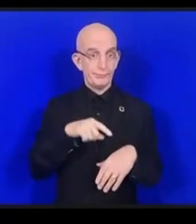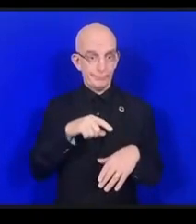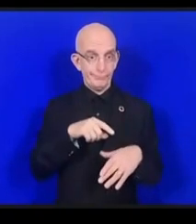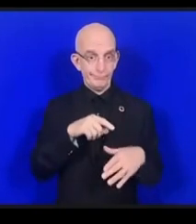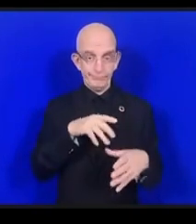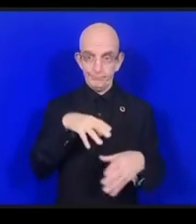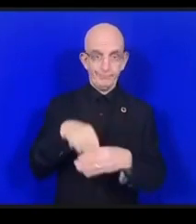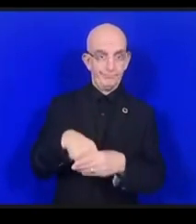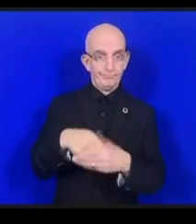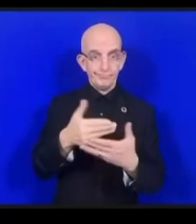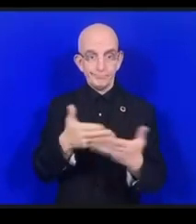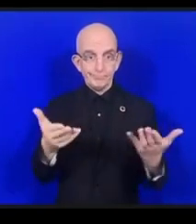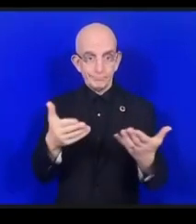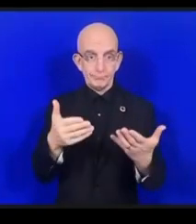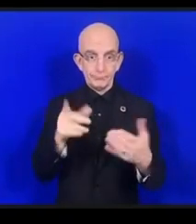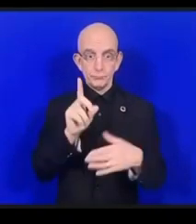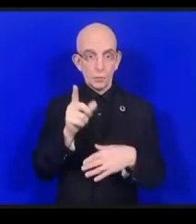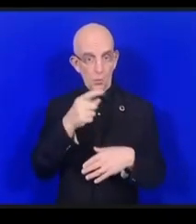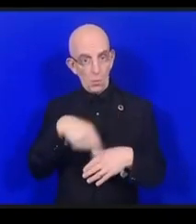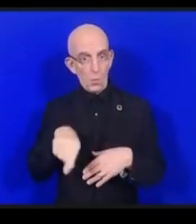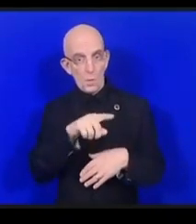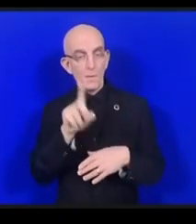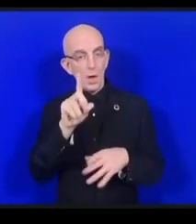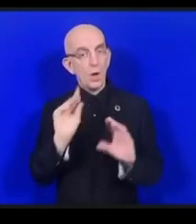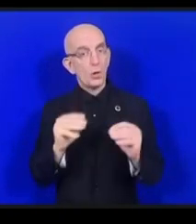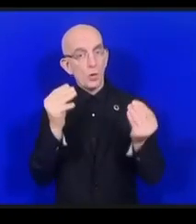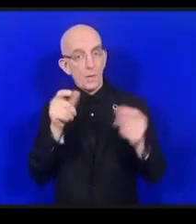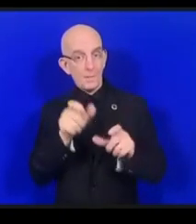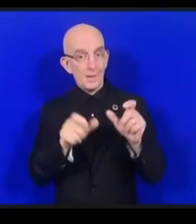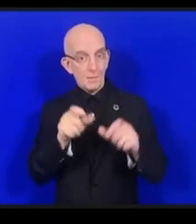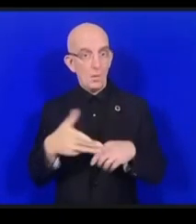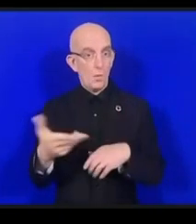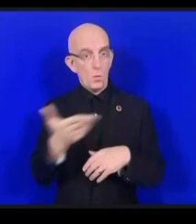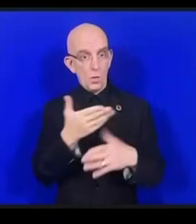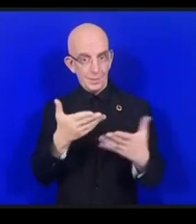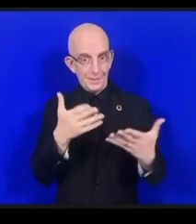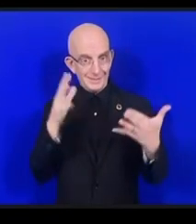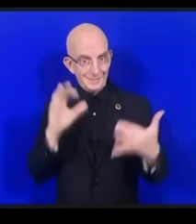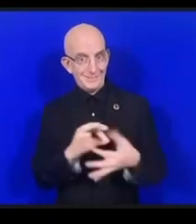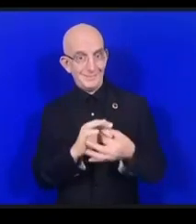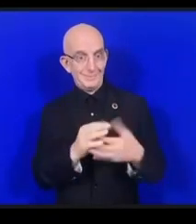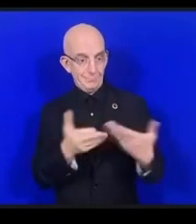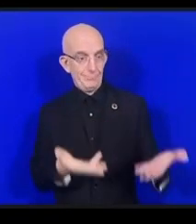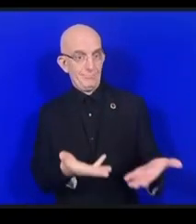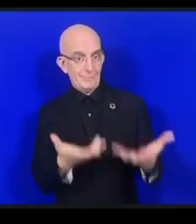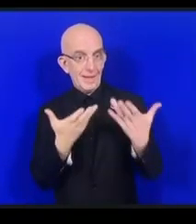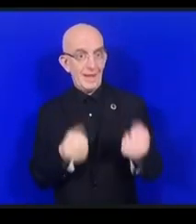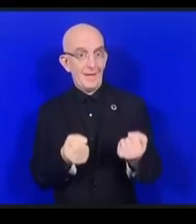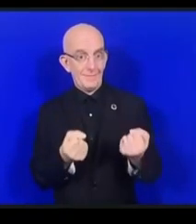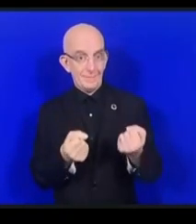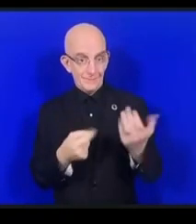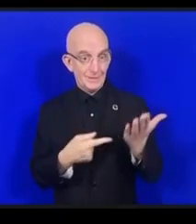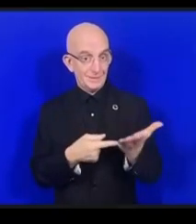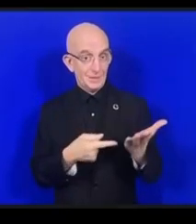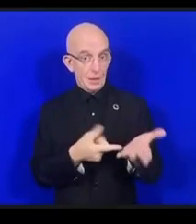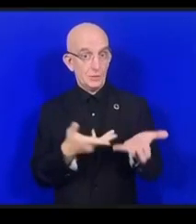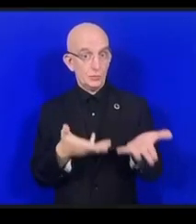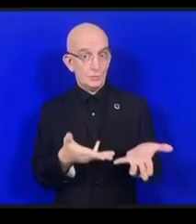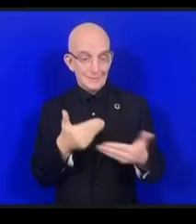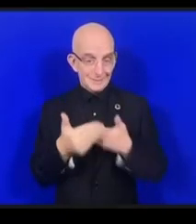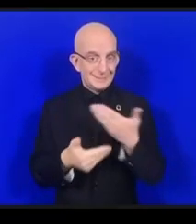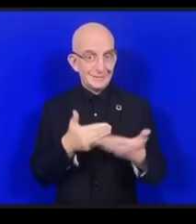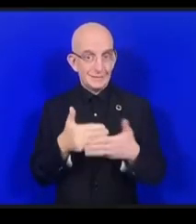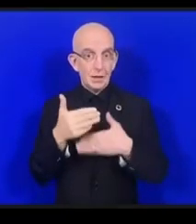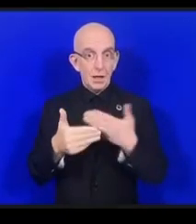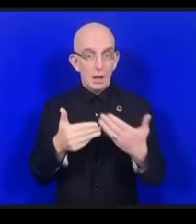les jeunes les jeunes pas les gens en général mais les jeunes connaissent mieux la technologie mais maintenant